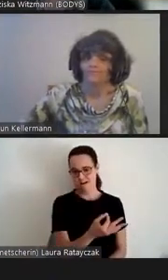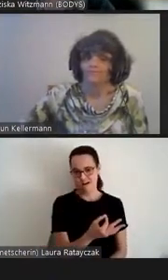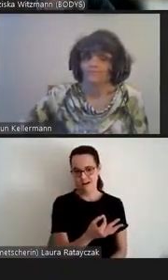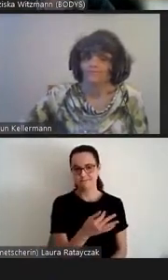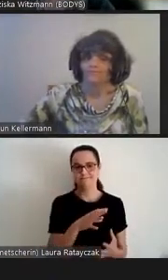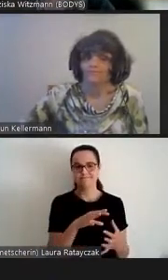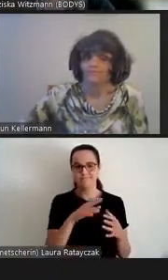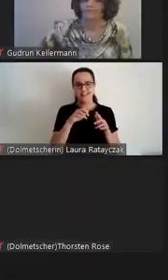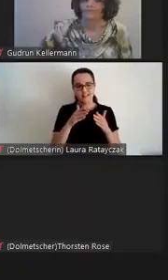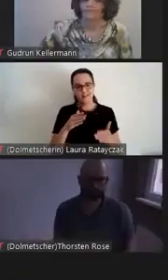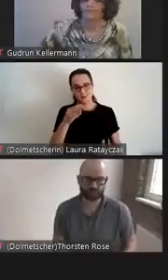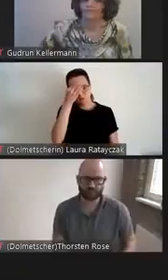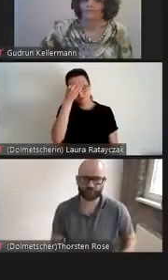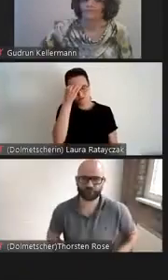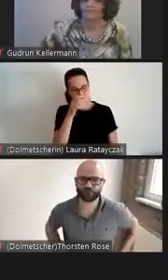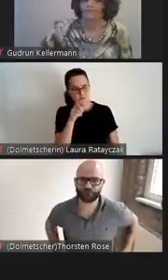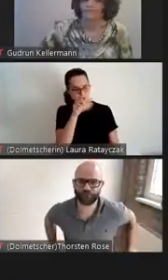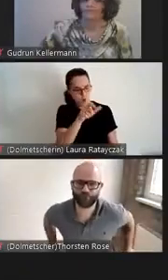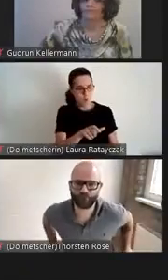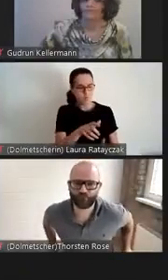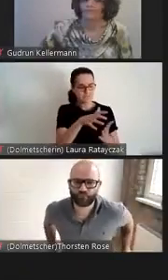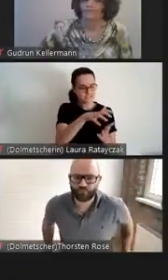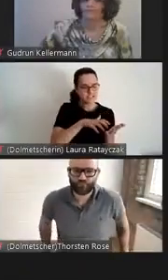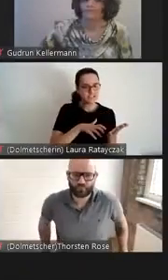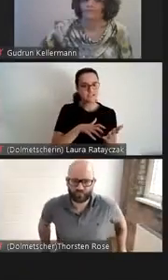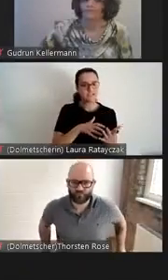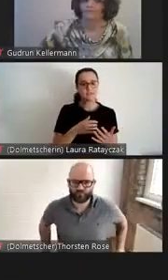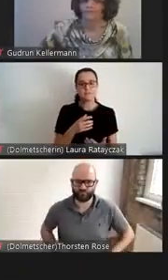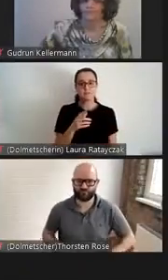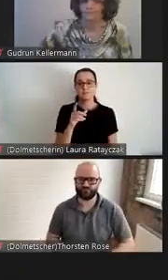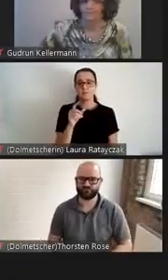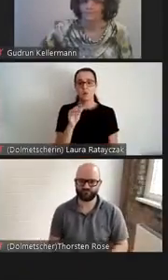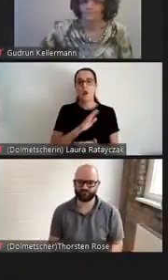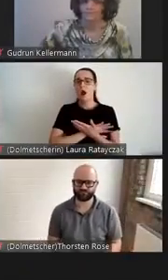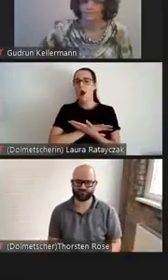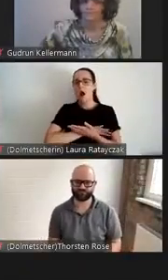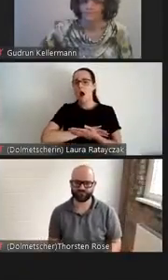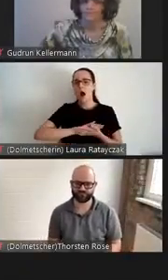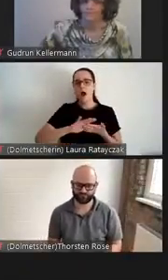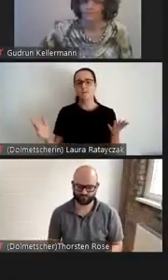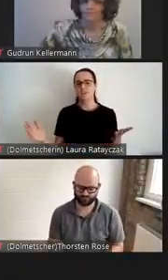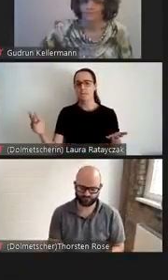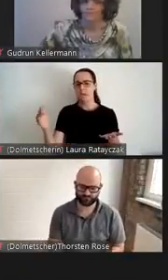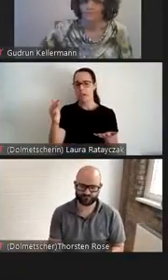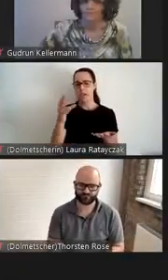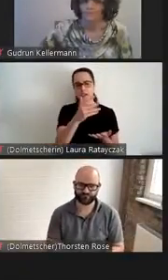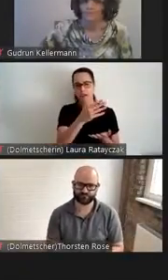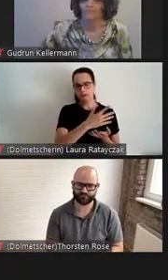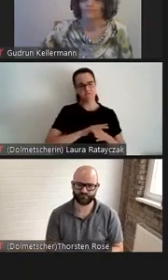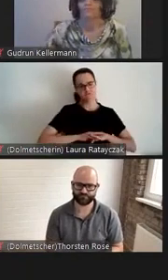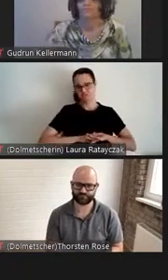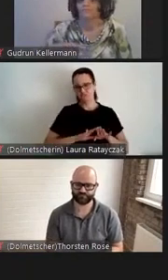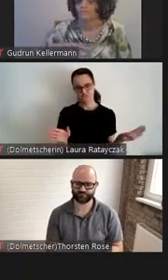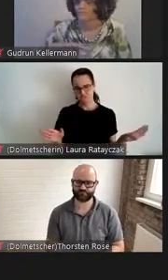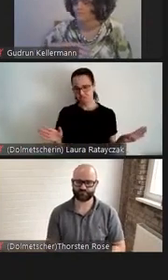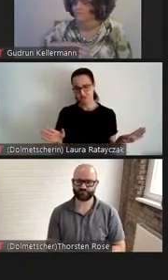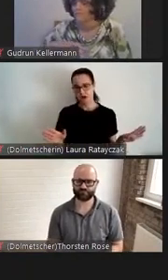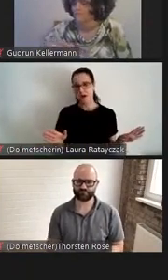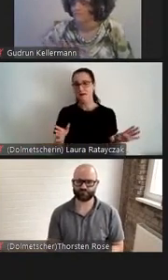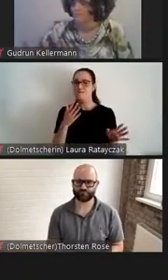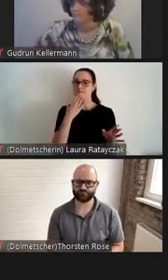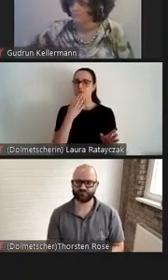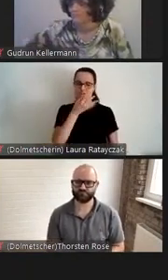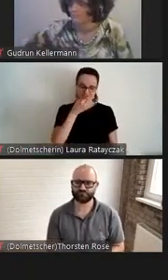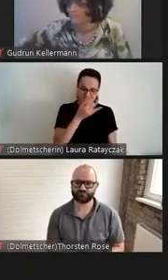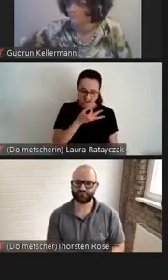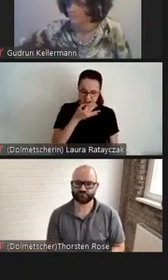Literaturwissenschaft. Wir wollen nicht mehr einfach nur sammeln, sondern wir wollen Fragen